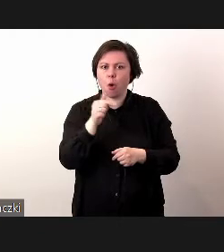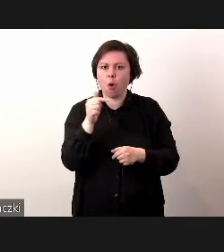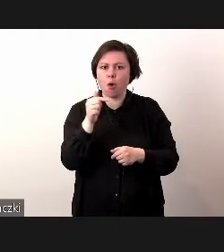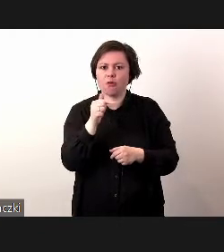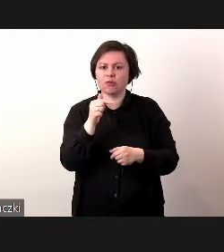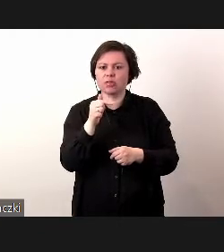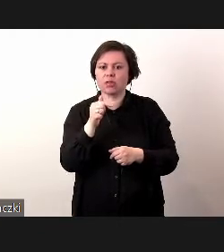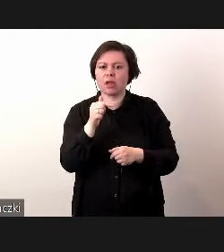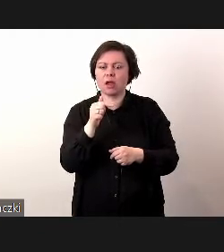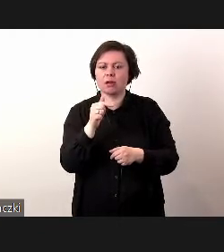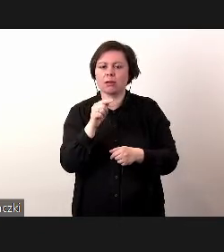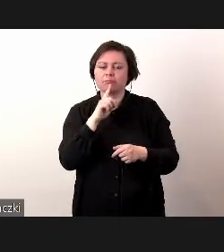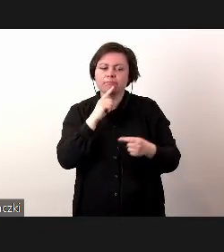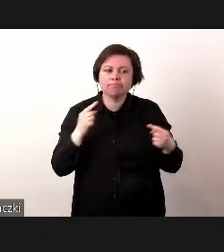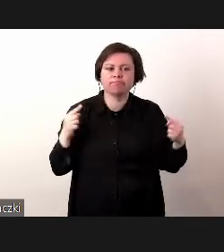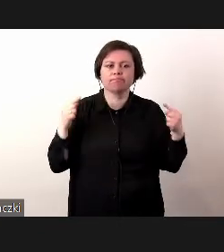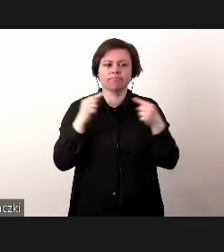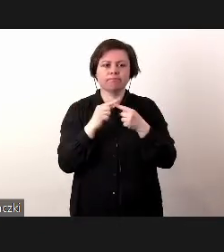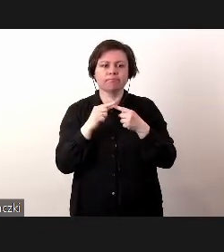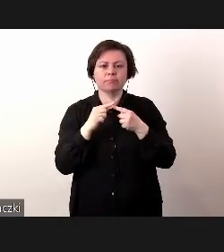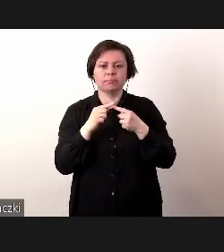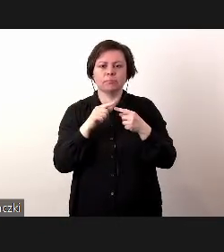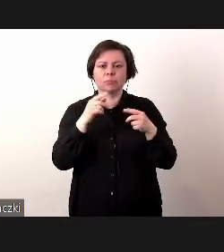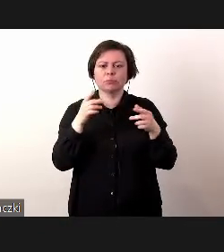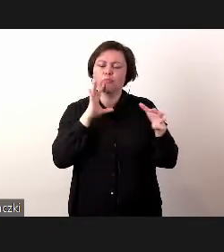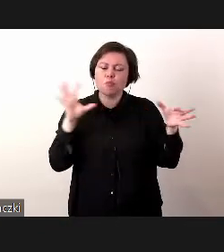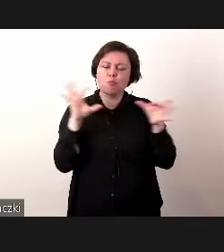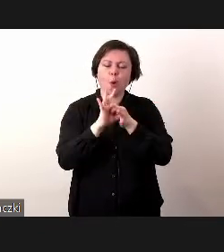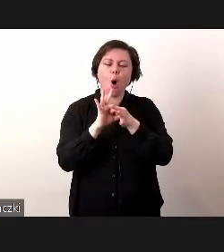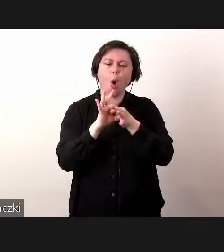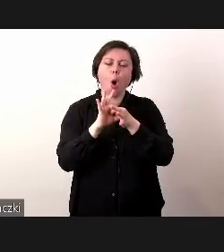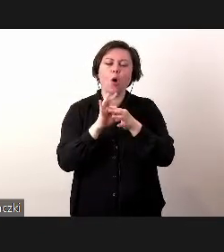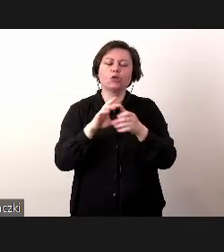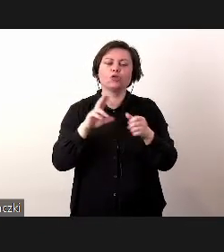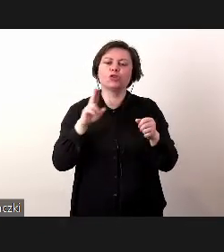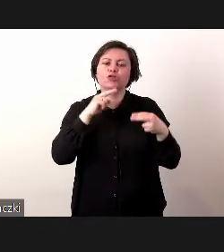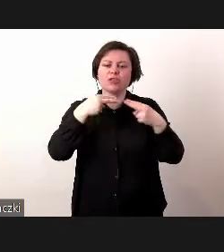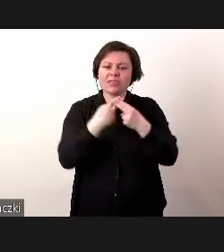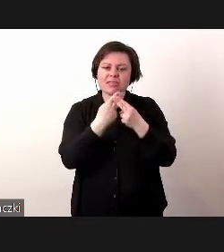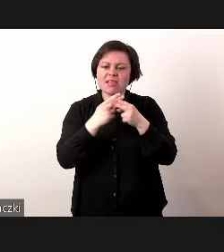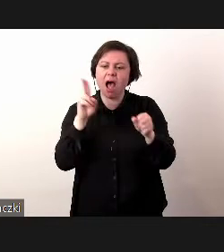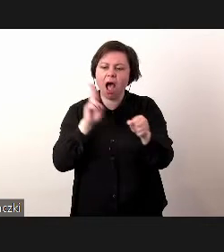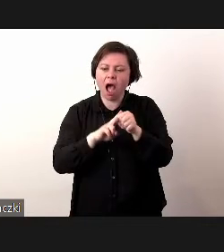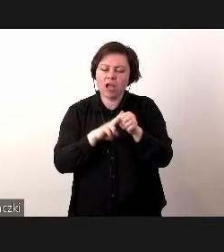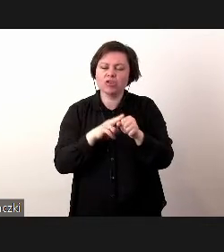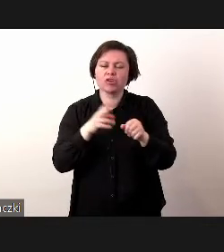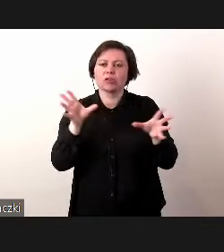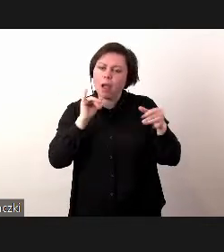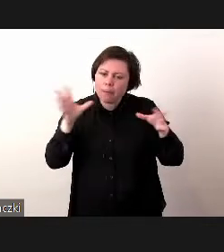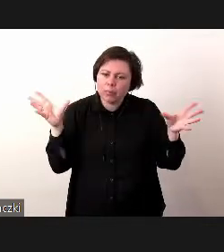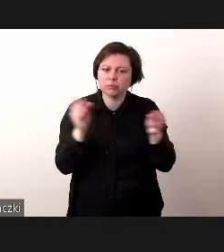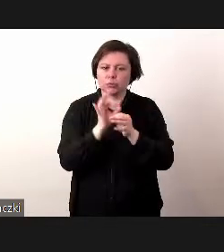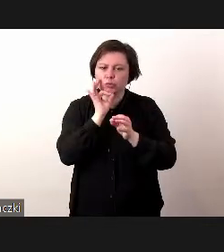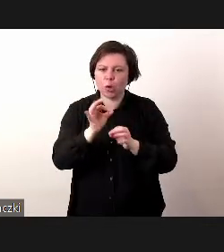być pokryta narzędziami, tak żebyście mogli pracować w sposób